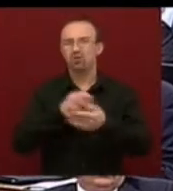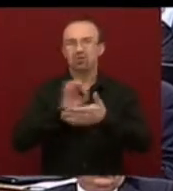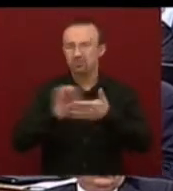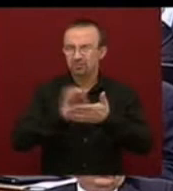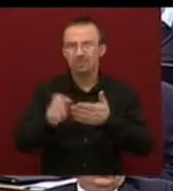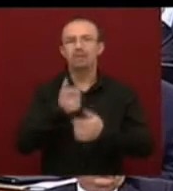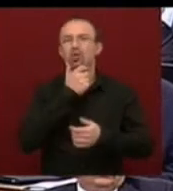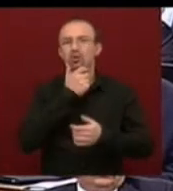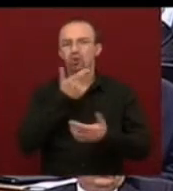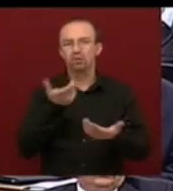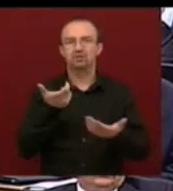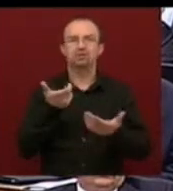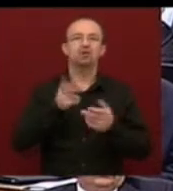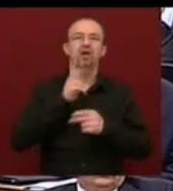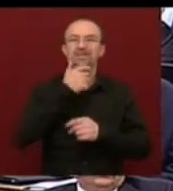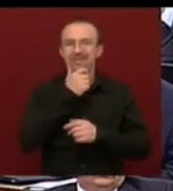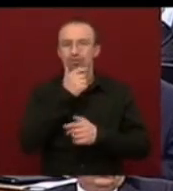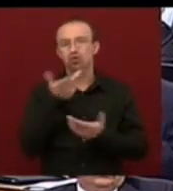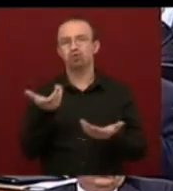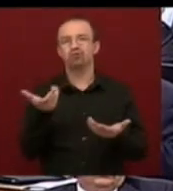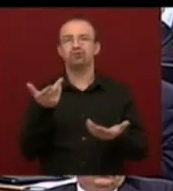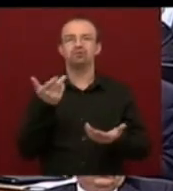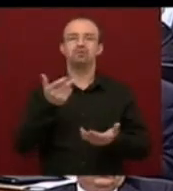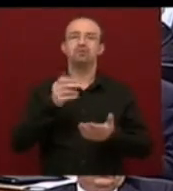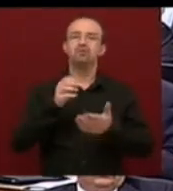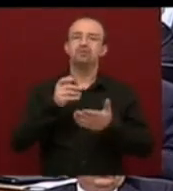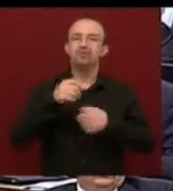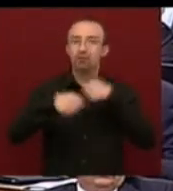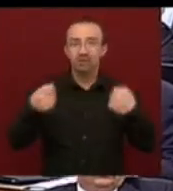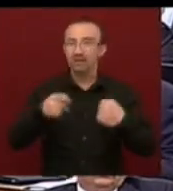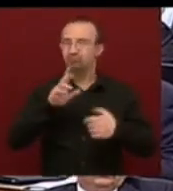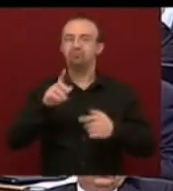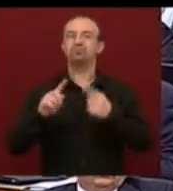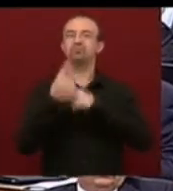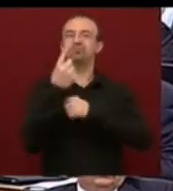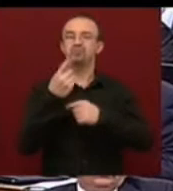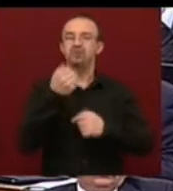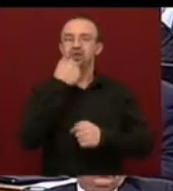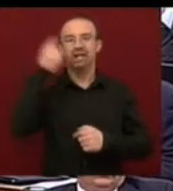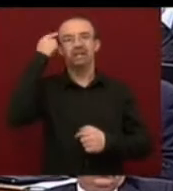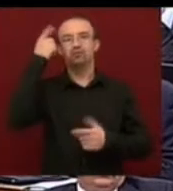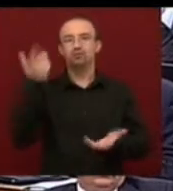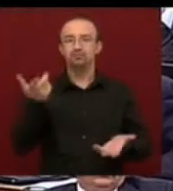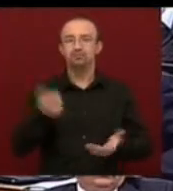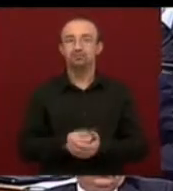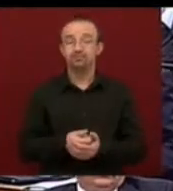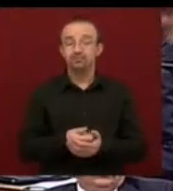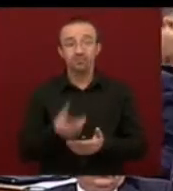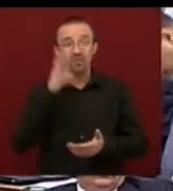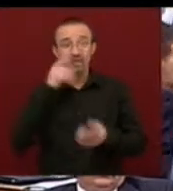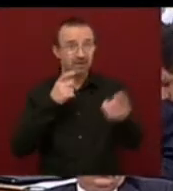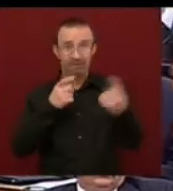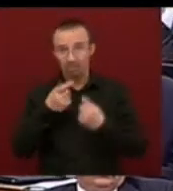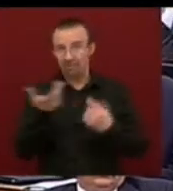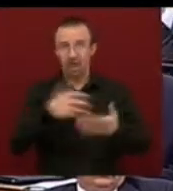az ortodox recepteket, a klasszikusnak tekintett recepteket követtük, hanem saját józan eszünket. Az emberektől valaki elvesz, ne várja